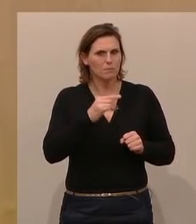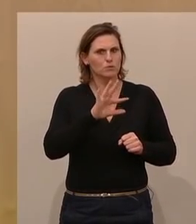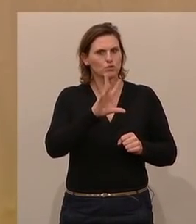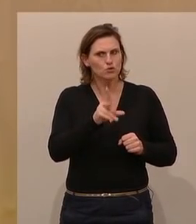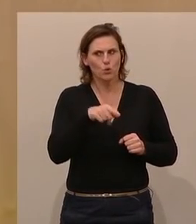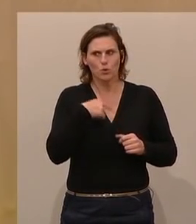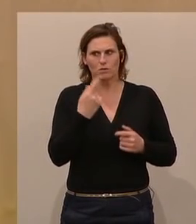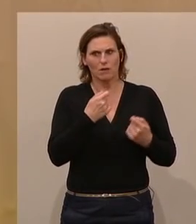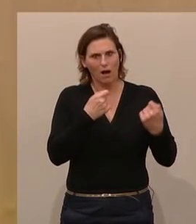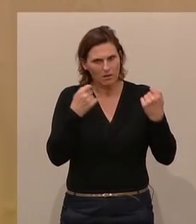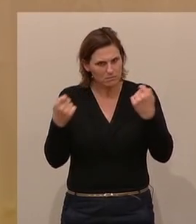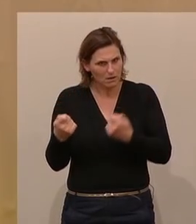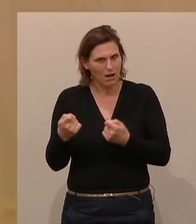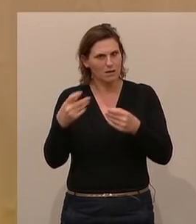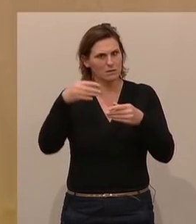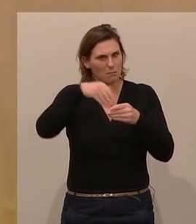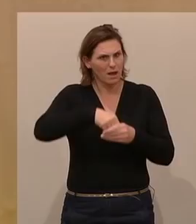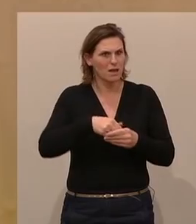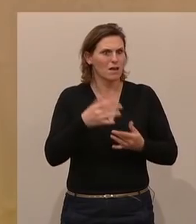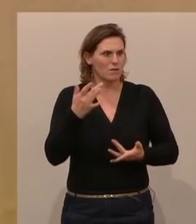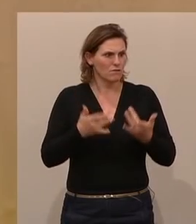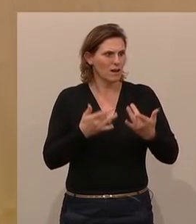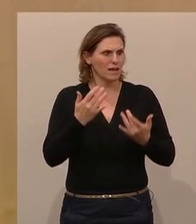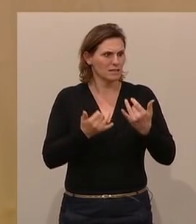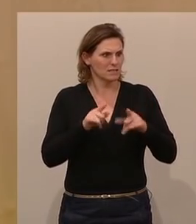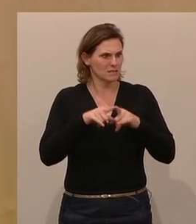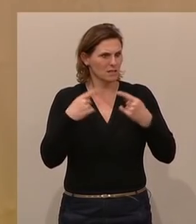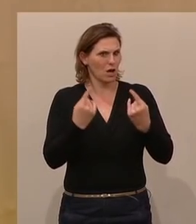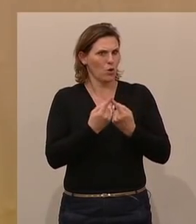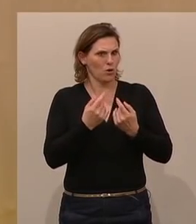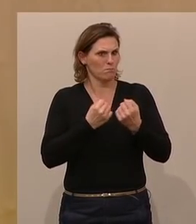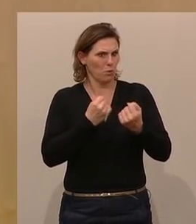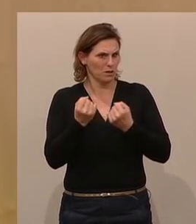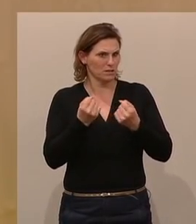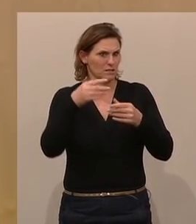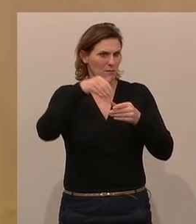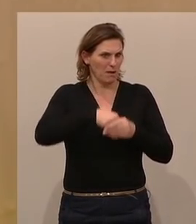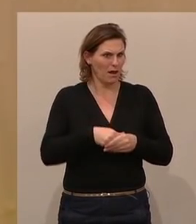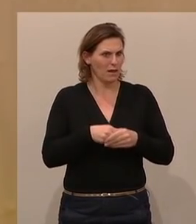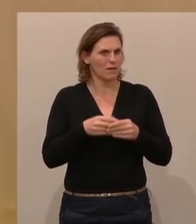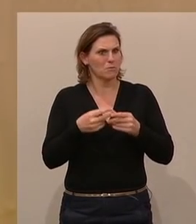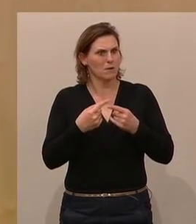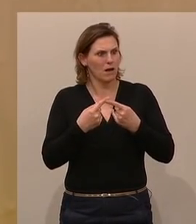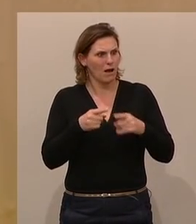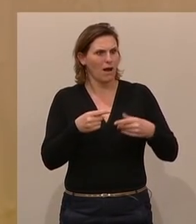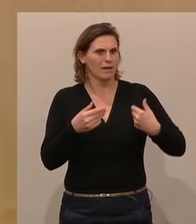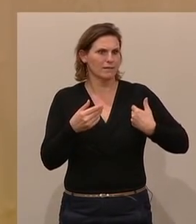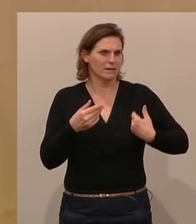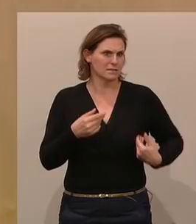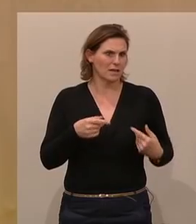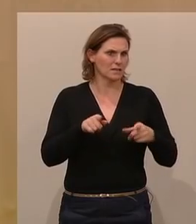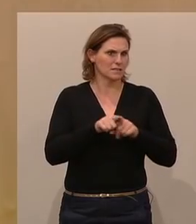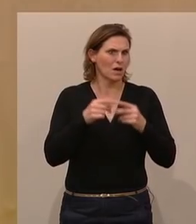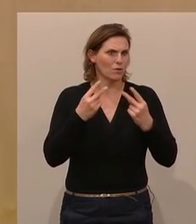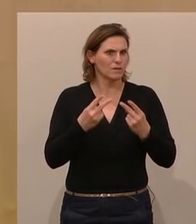sie mit unserem Antrag mitgegangen ist. Vielleicht schließt sie sich jetzt auch an unserer Politik an. Andererseits, es kommt aber auch immer